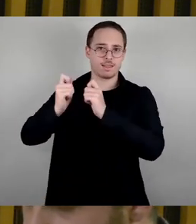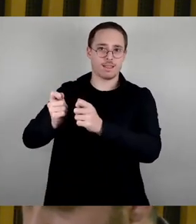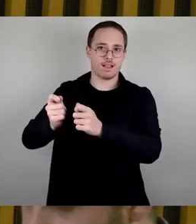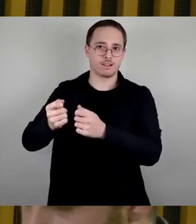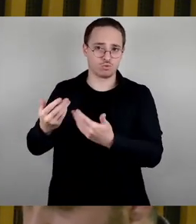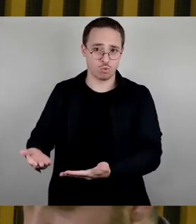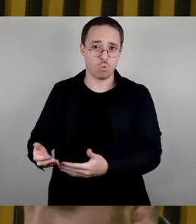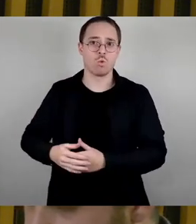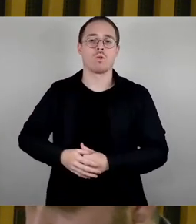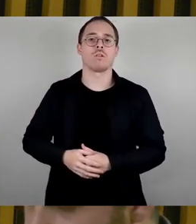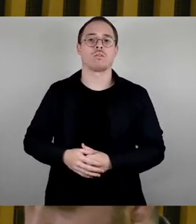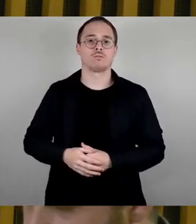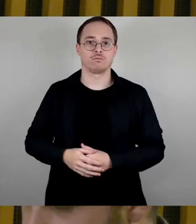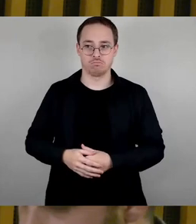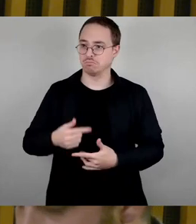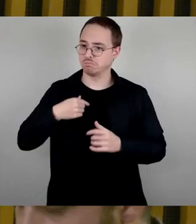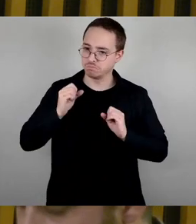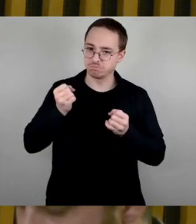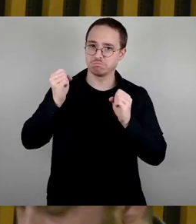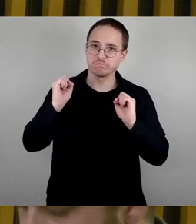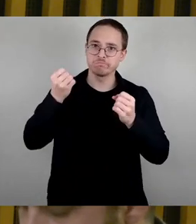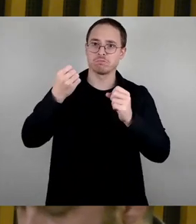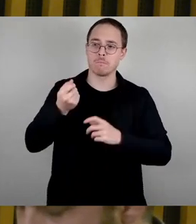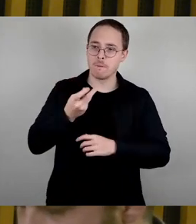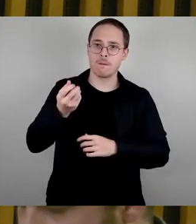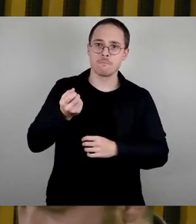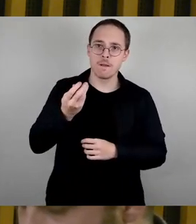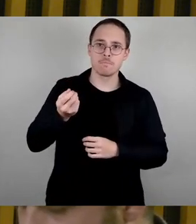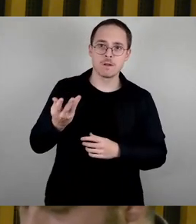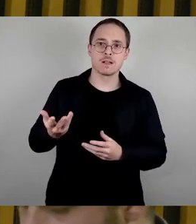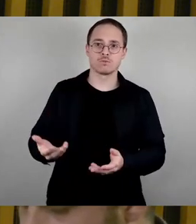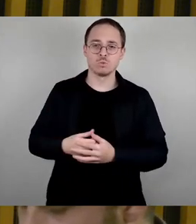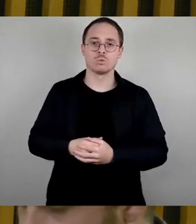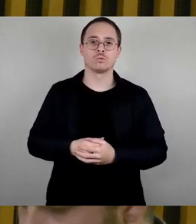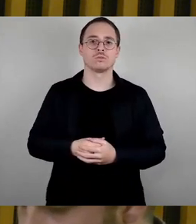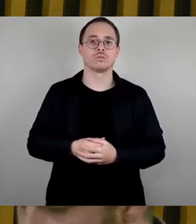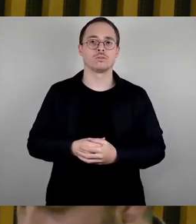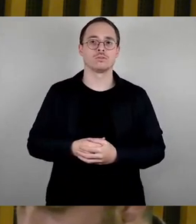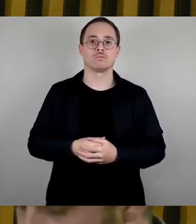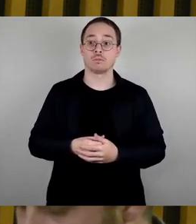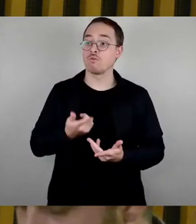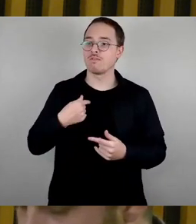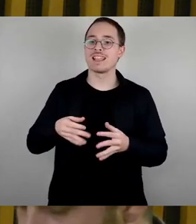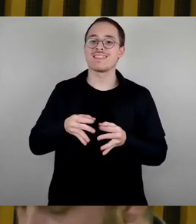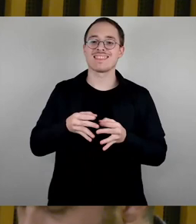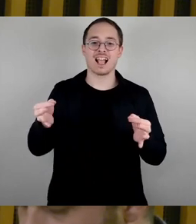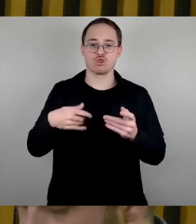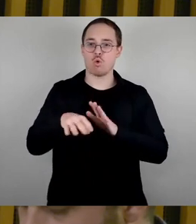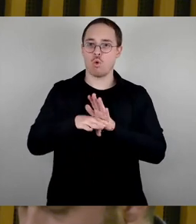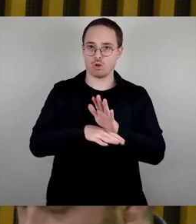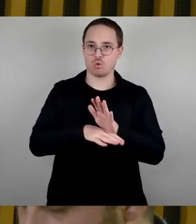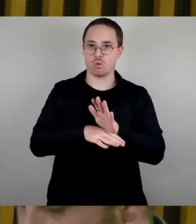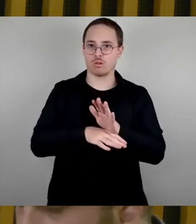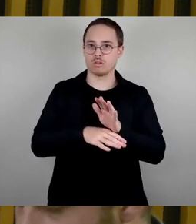uns auch mehrfach bemüht, diesen Antrag bei sehr vollen Tagesordnungen vorzuziehen, damit er behandelt werden konnte,